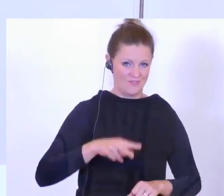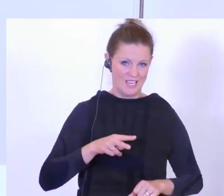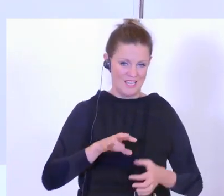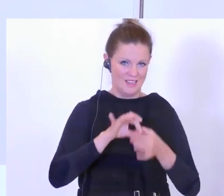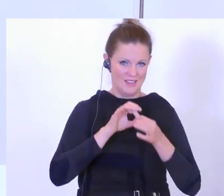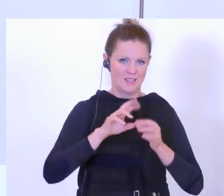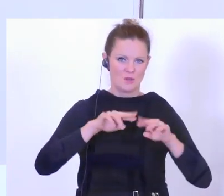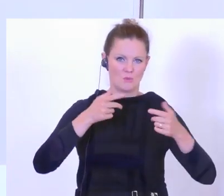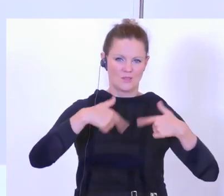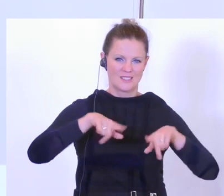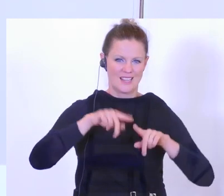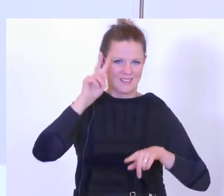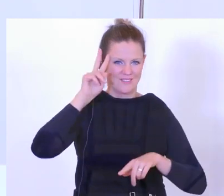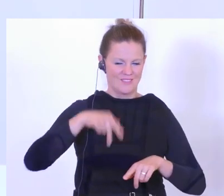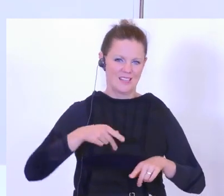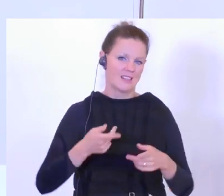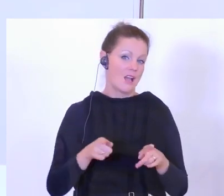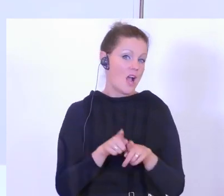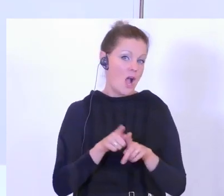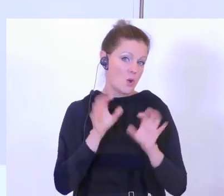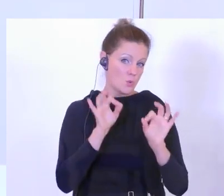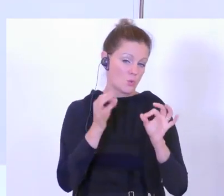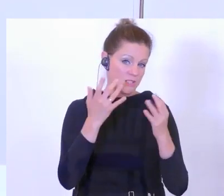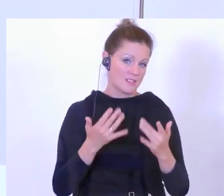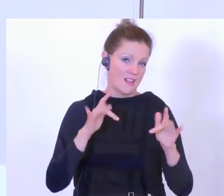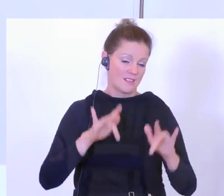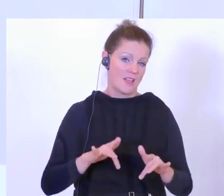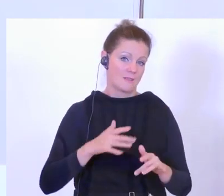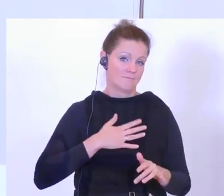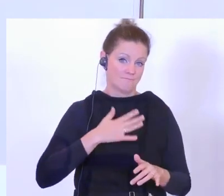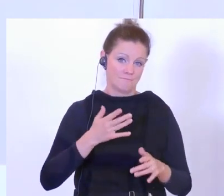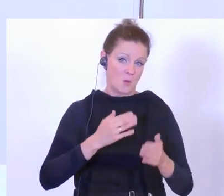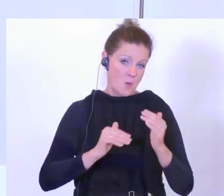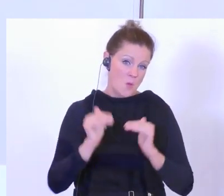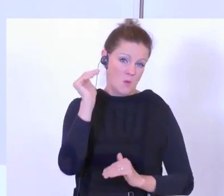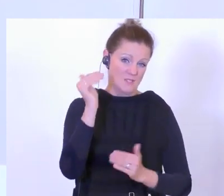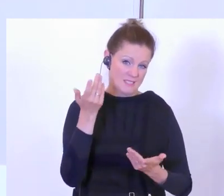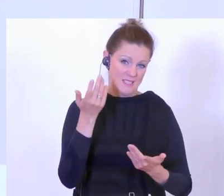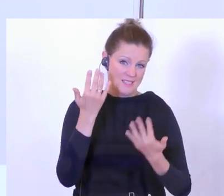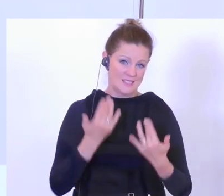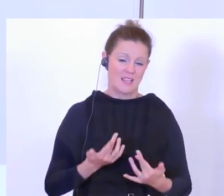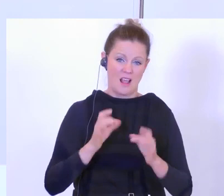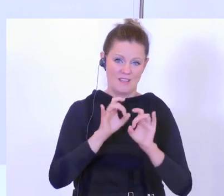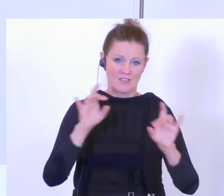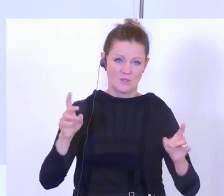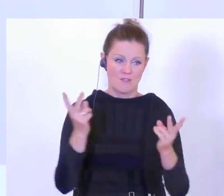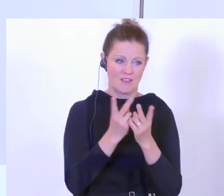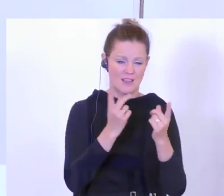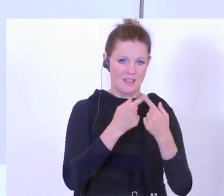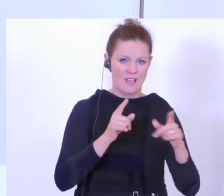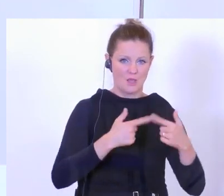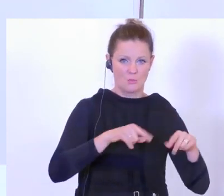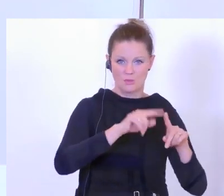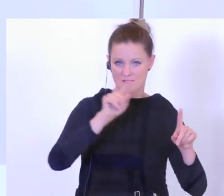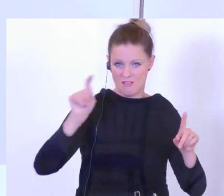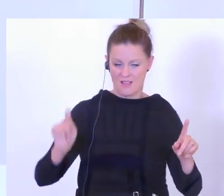als Bundesland in Wien Gott sei Dank auch da gute Zahlen haben, aber dennoch die höchsten Infektionszahlen im Vergleich mit den anderen Bundesländern